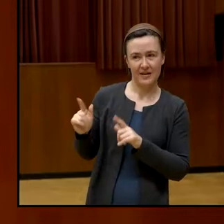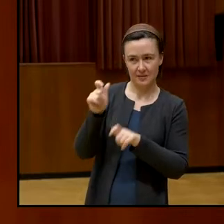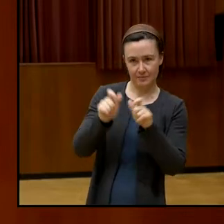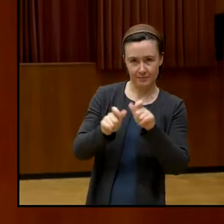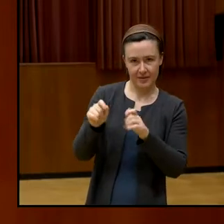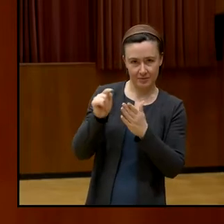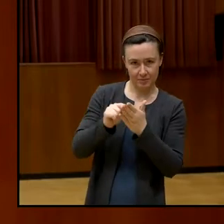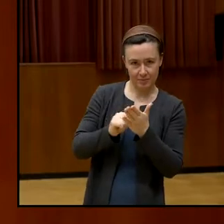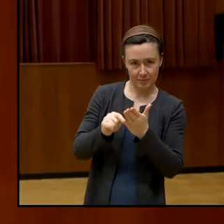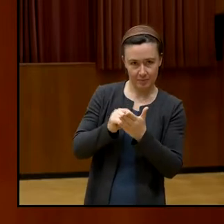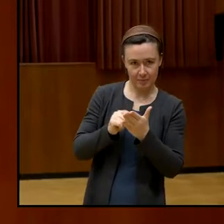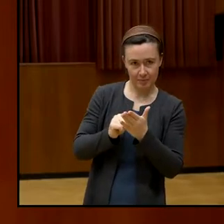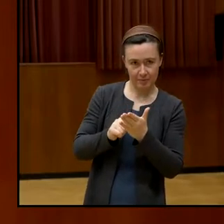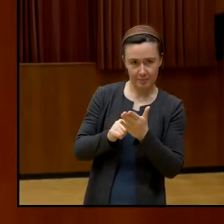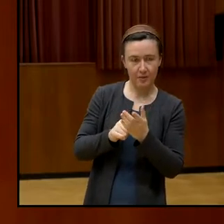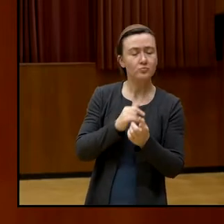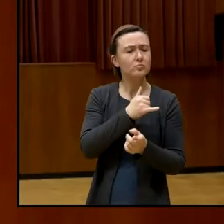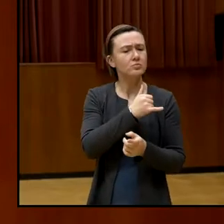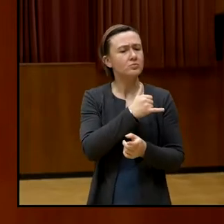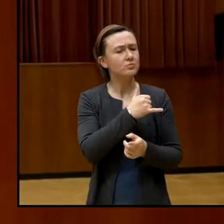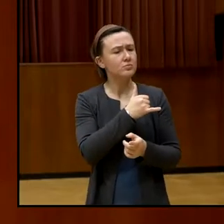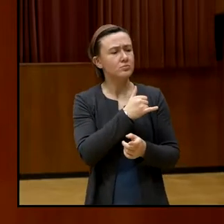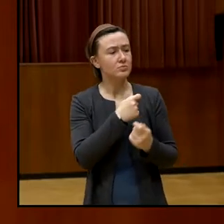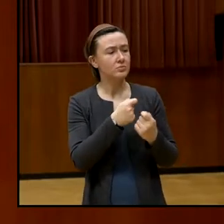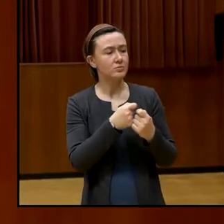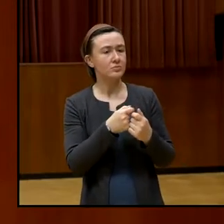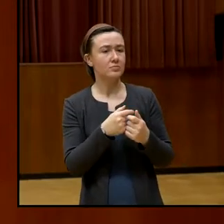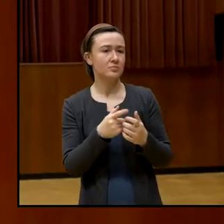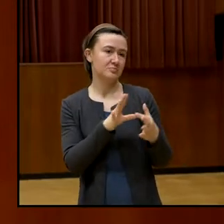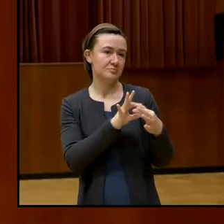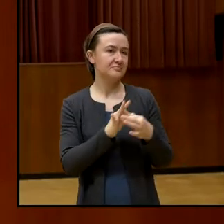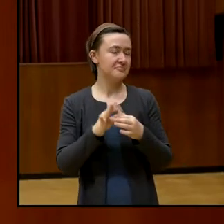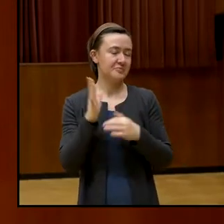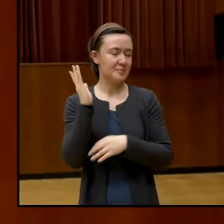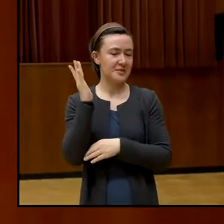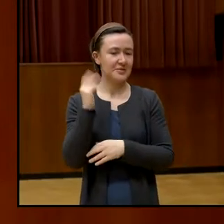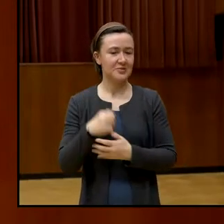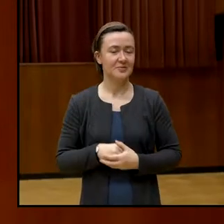abstimmen. Nein, das ist eh... Oh, okay, ist das noch nicht die Präsentation. Genau, ja.